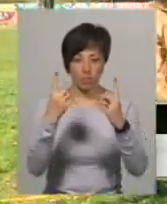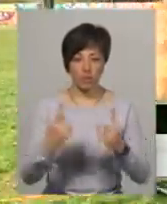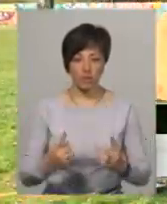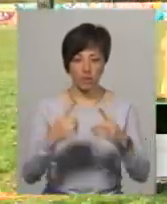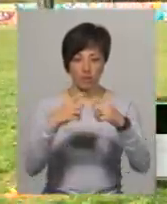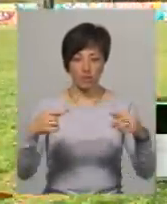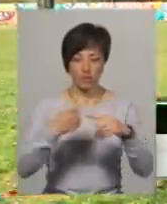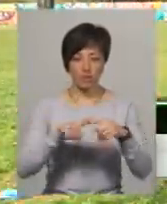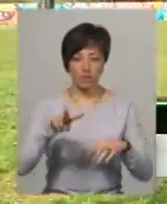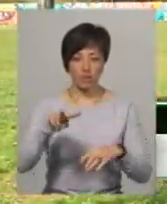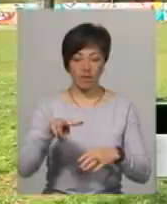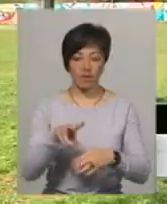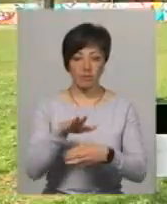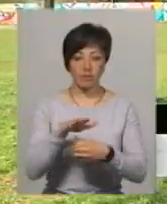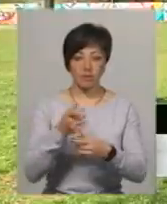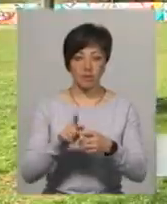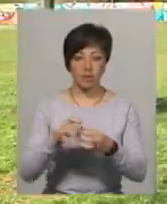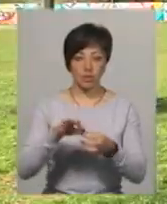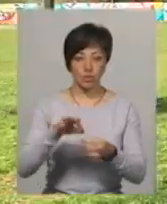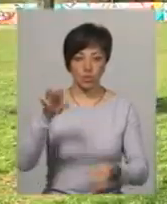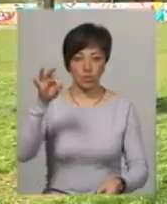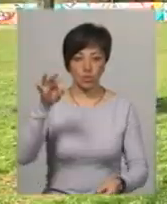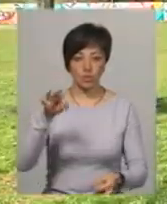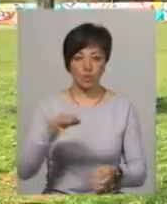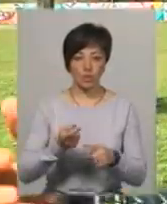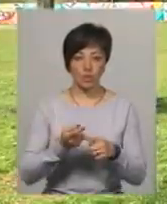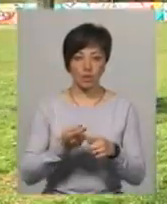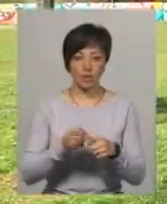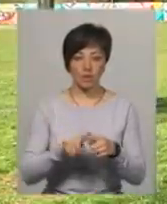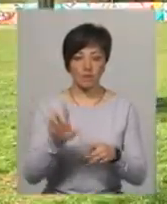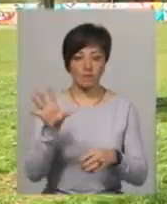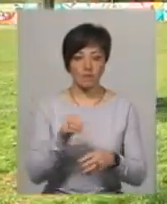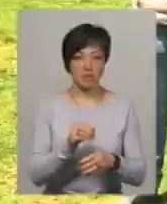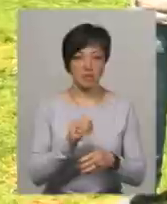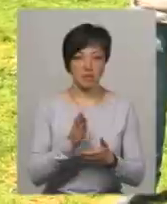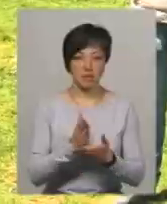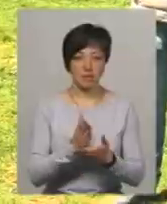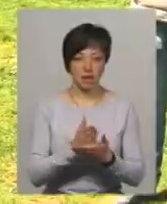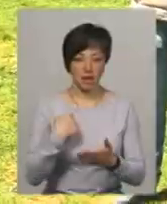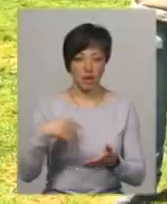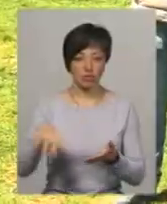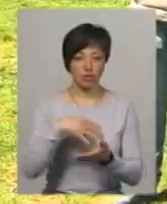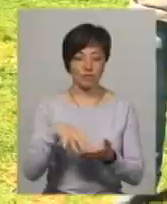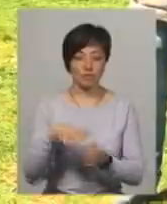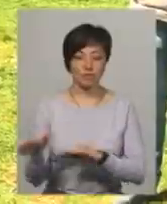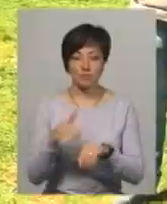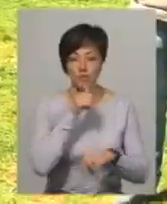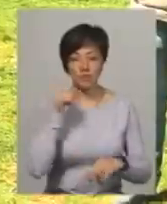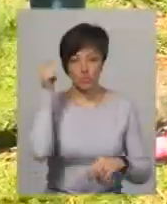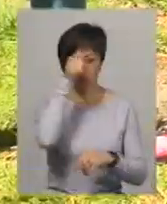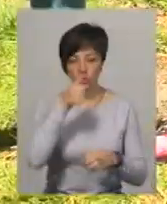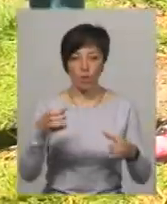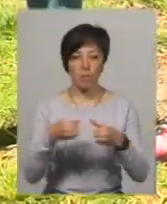вертикальні дві. Тримають шнурки, і це все я шив. Минулорічними фіналістами змагань стала